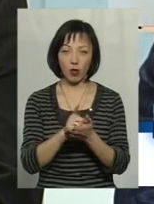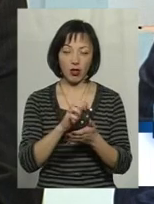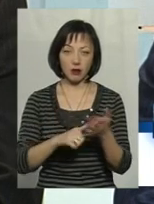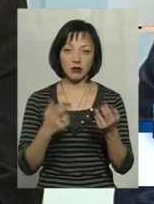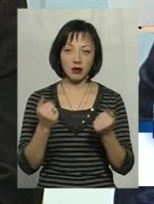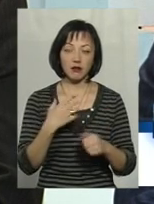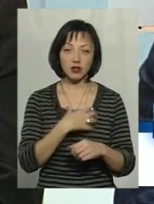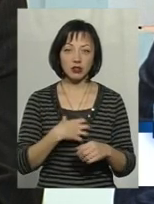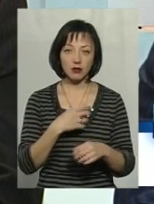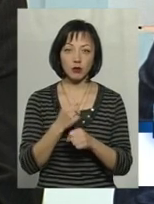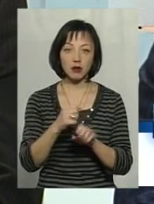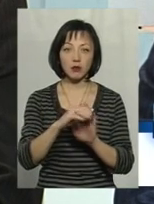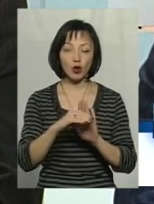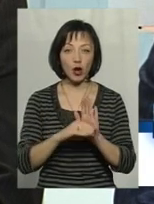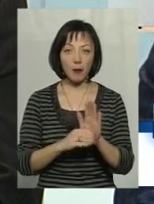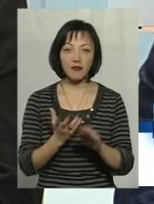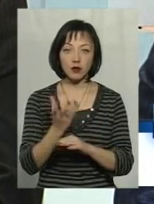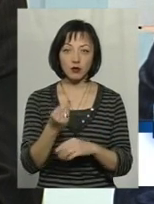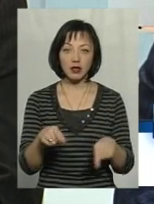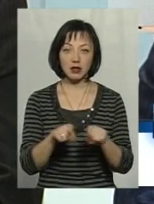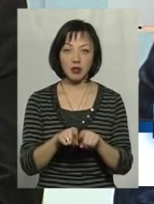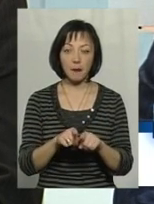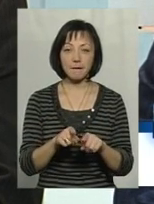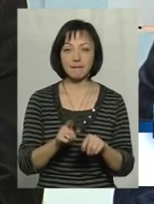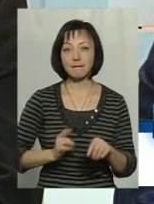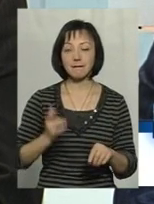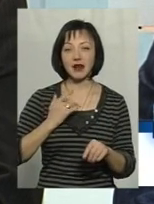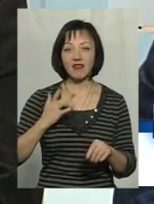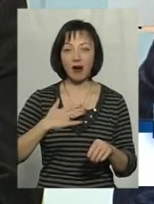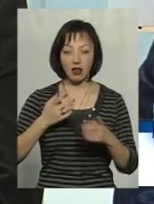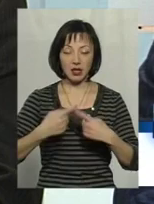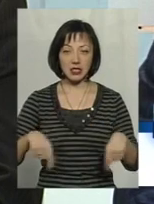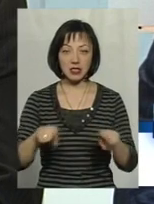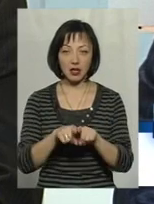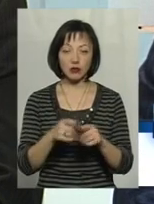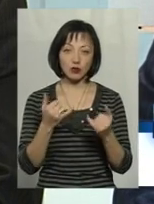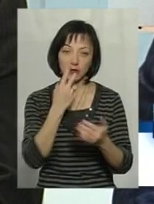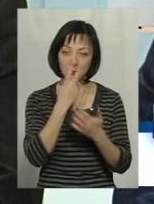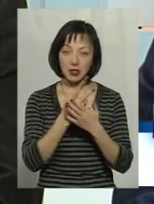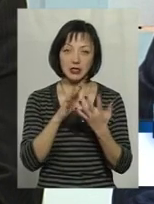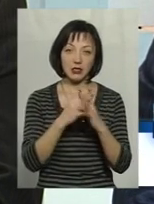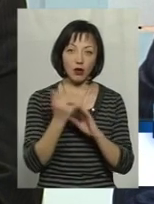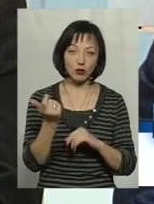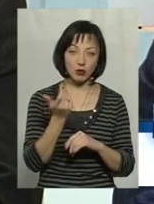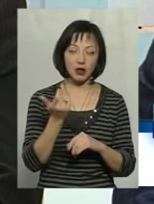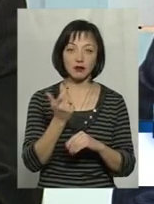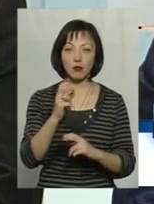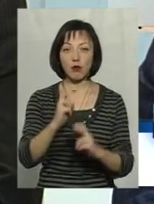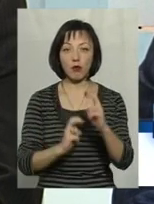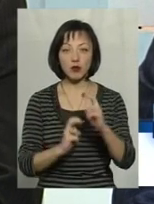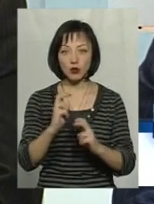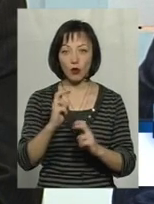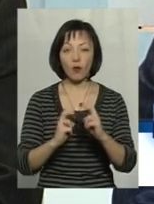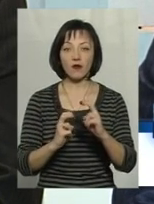розробити програму і фінансувати так само і приватний сектор. Сьогодні, я бачу, це, звичайно, сільське господарство, промисловість.